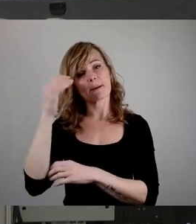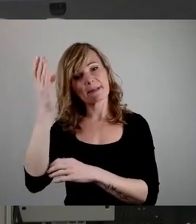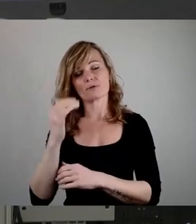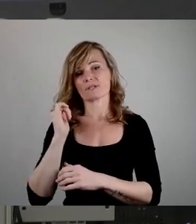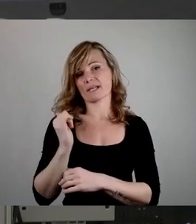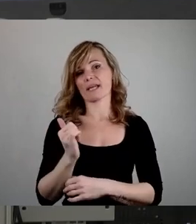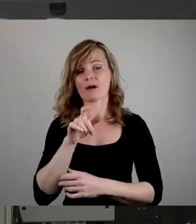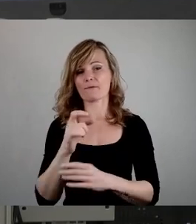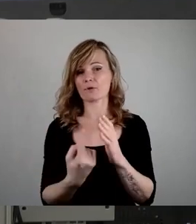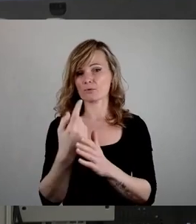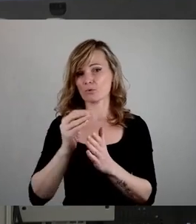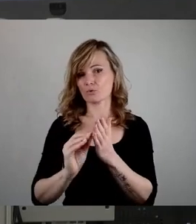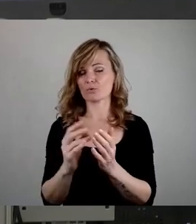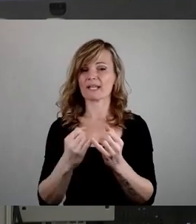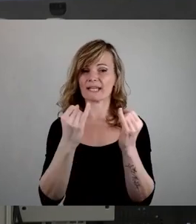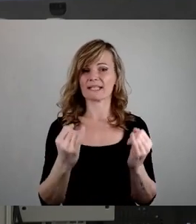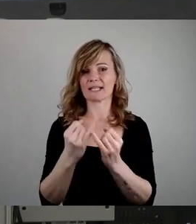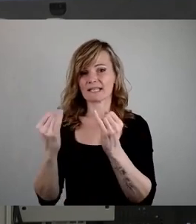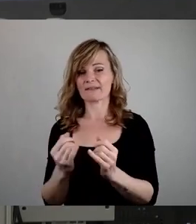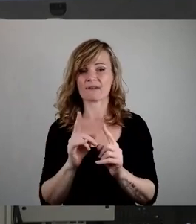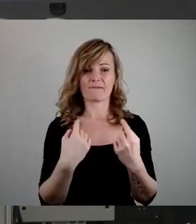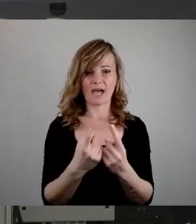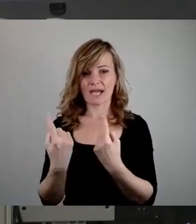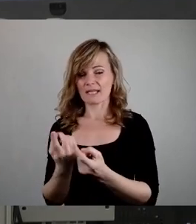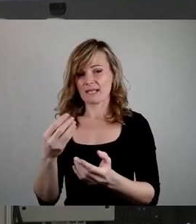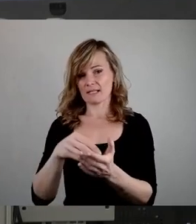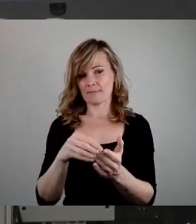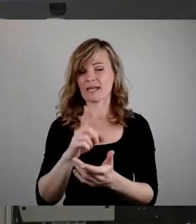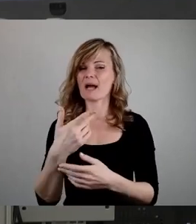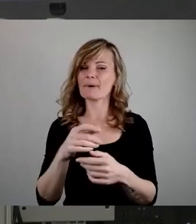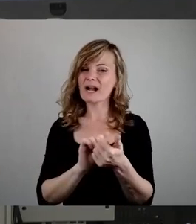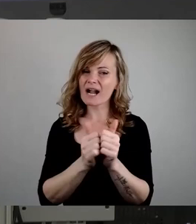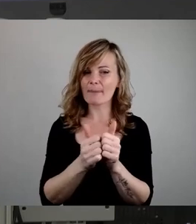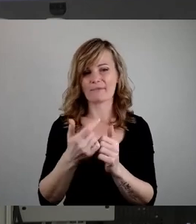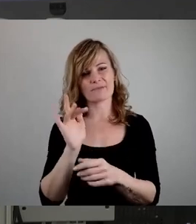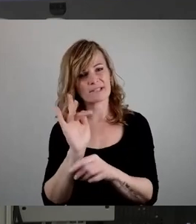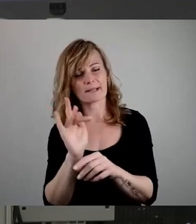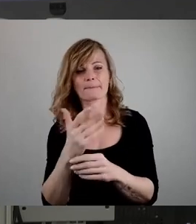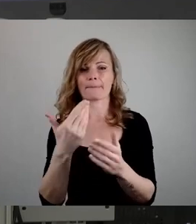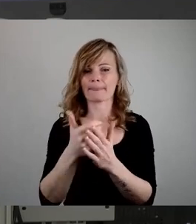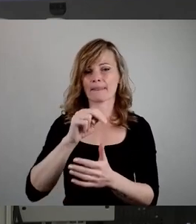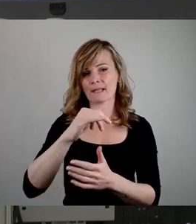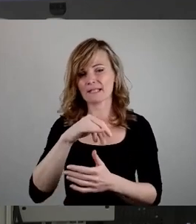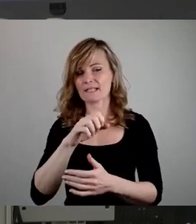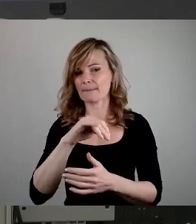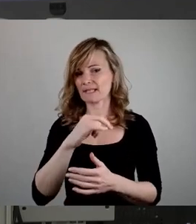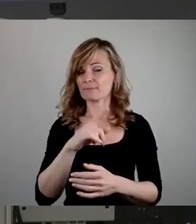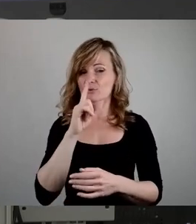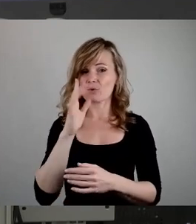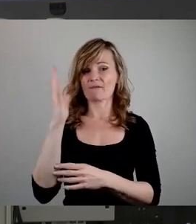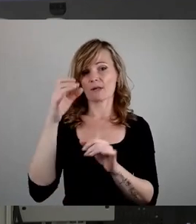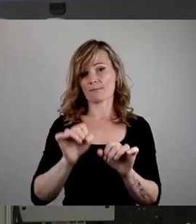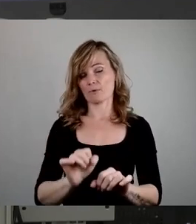zahlreiche Initiativen und Vereine bringen sich ein. Aber der Kampf gegen den rasierenden Antisemitismus kann nur Erfolg haben, wenn